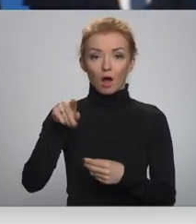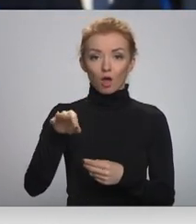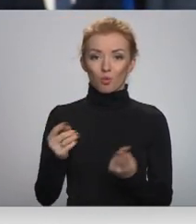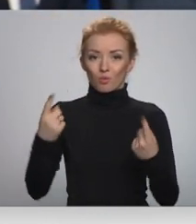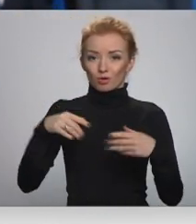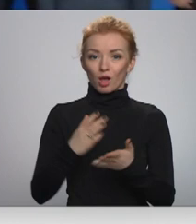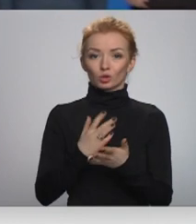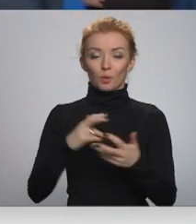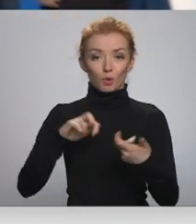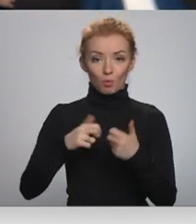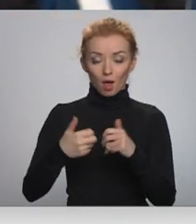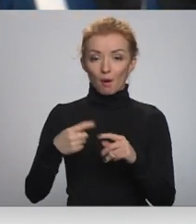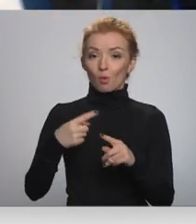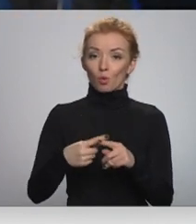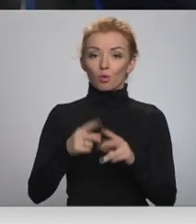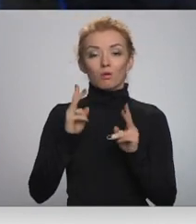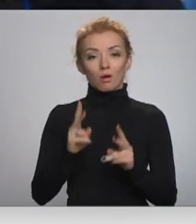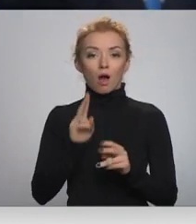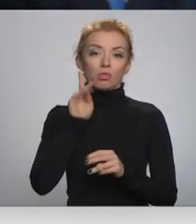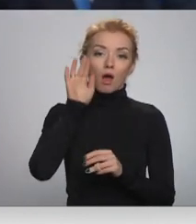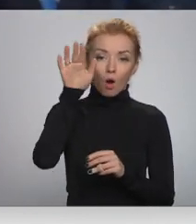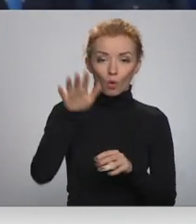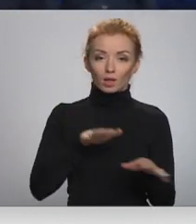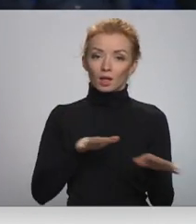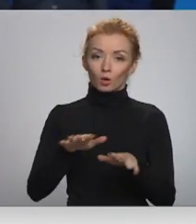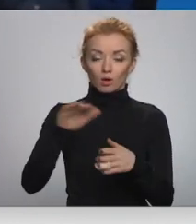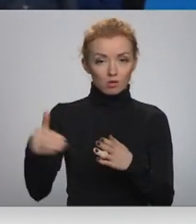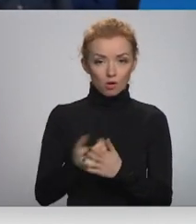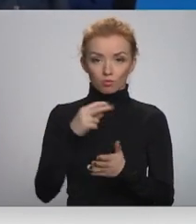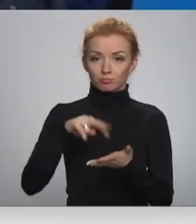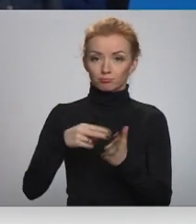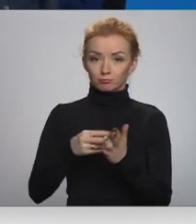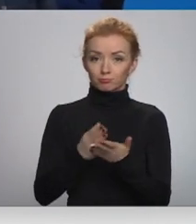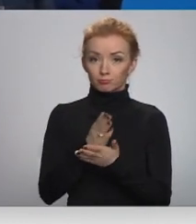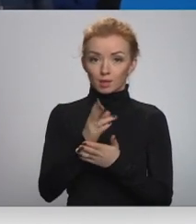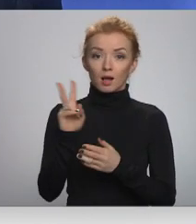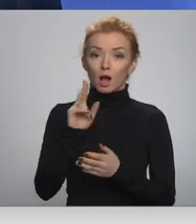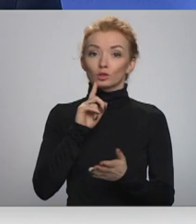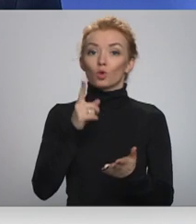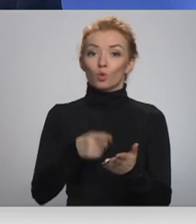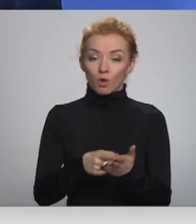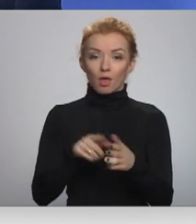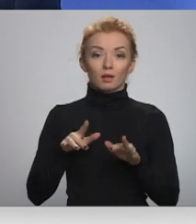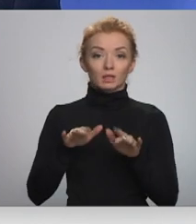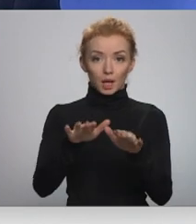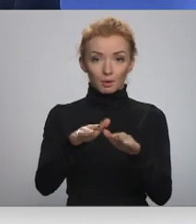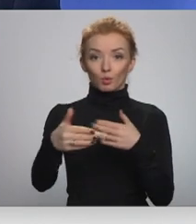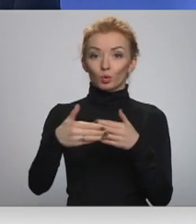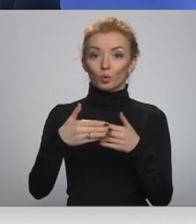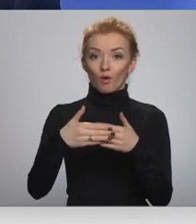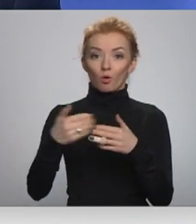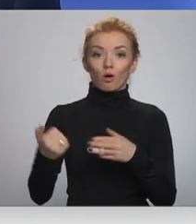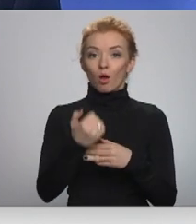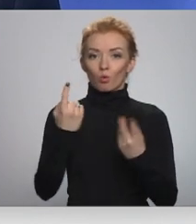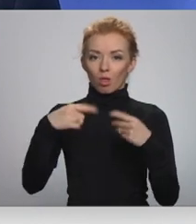izaicinājumiem un arī nākotnēm sāktu kādināt NATO jauno strateģisko koncepciju, kas noteikts alianses darbību to vakajos